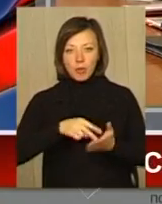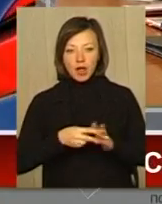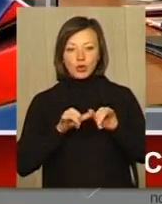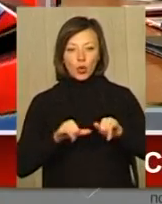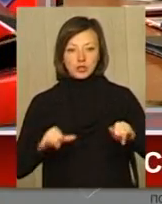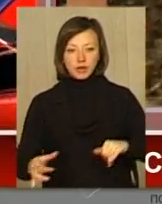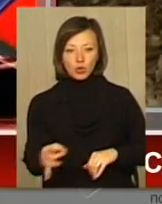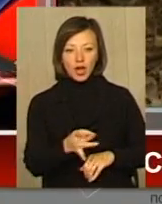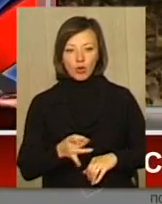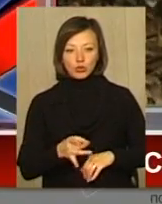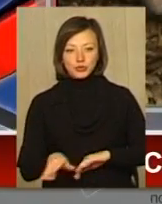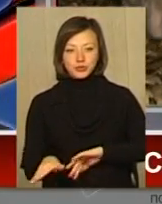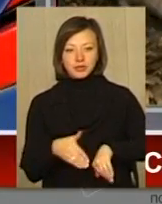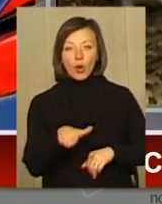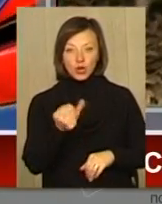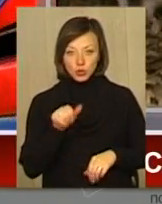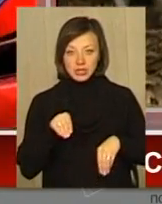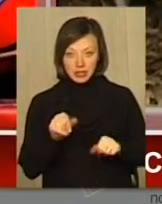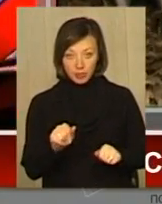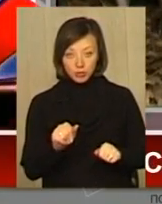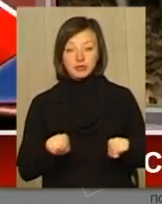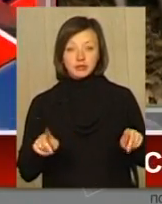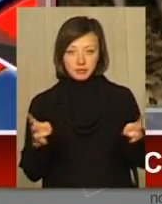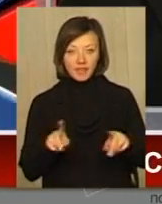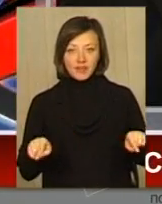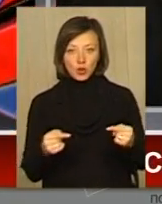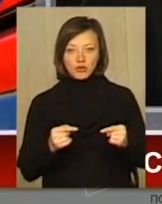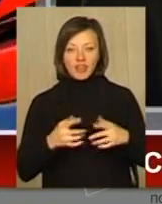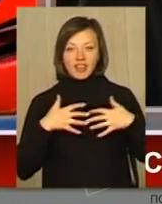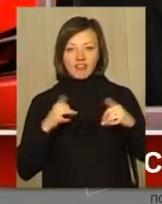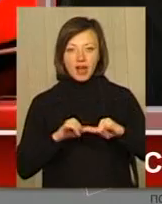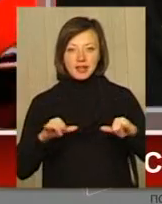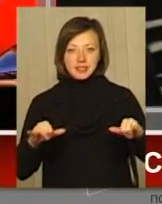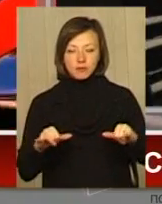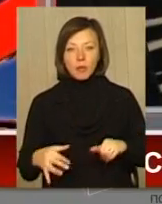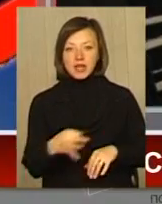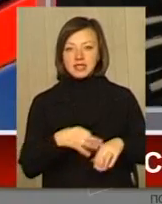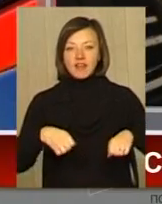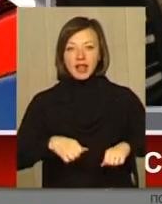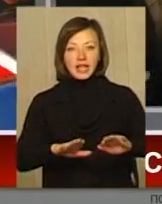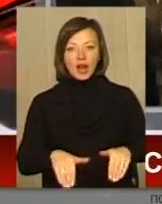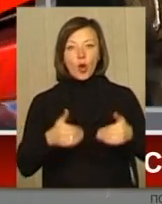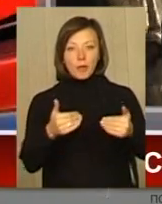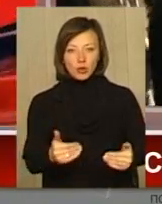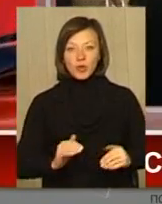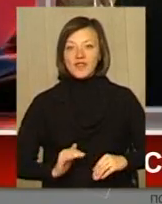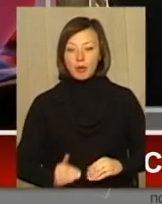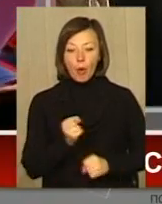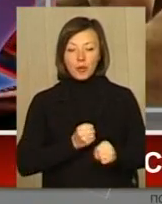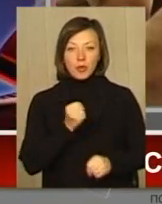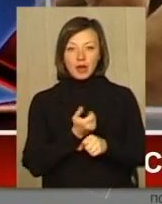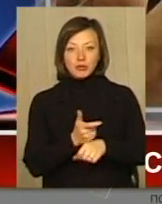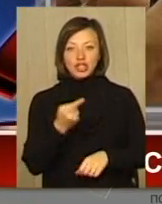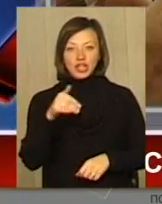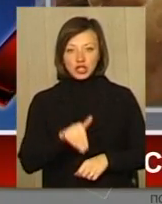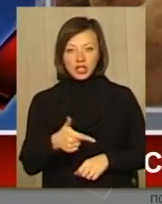регіону. Орендуєш землю – відроджуй тваринництво. Обласна влада наполегливо рекомендує агропідприємствам, які обробляють більше